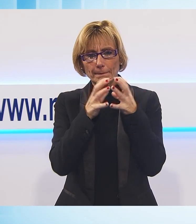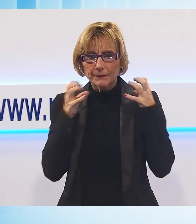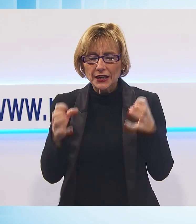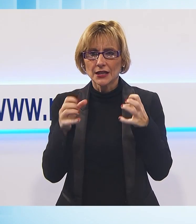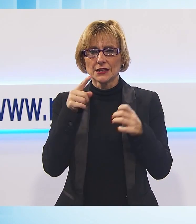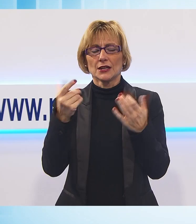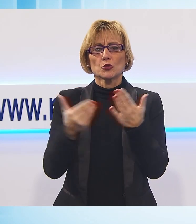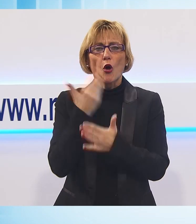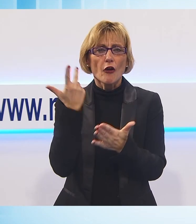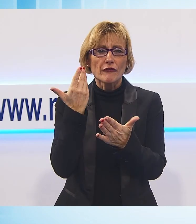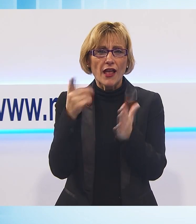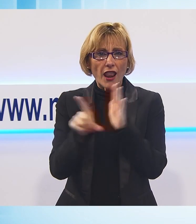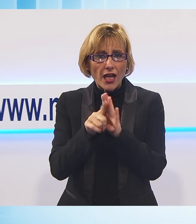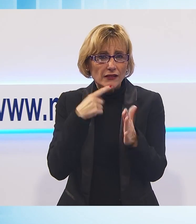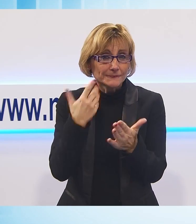nuove normative.